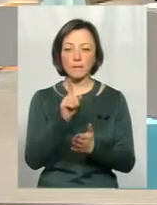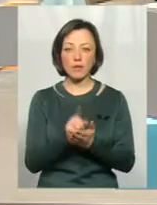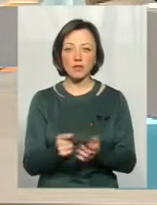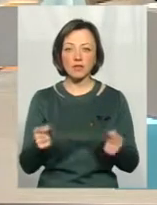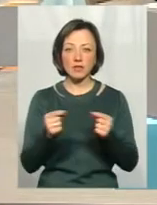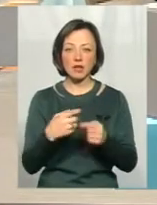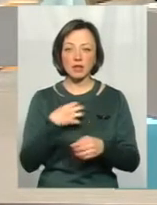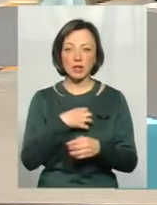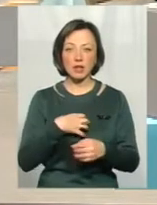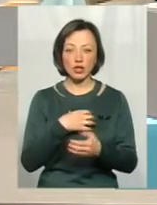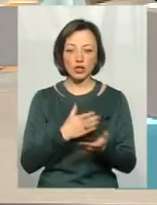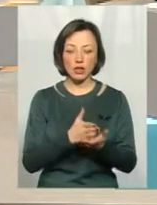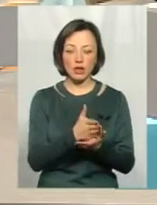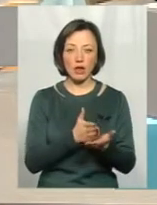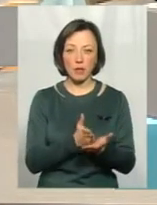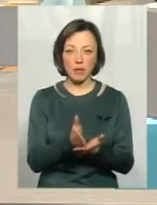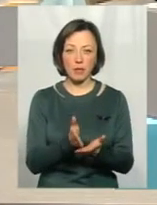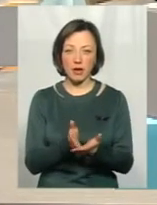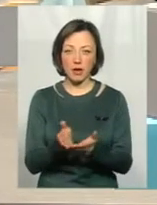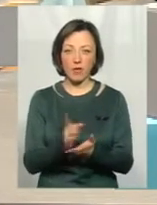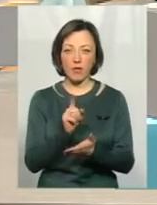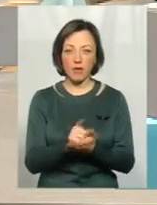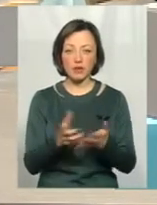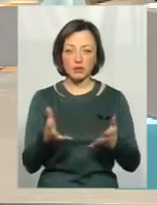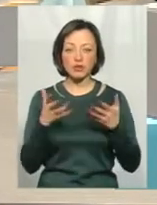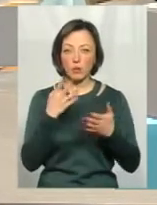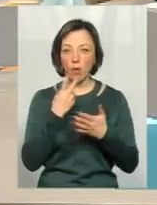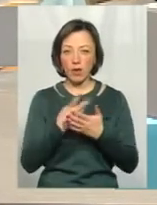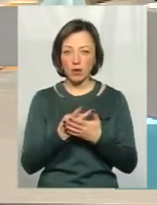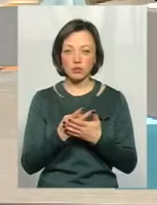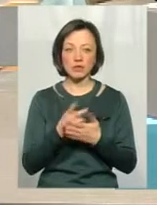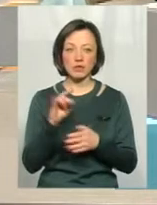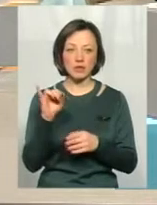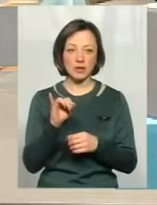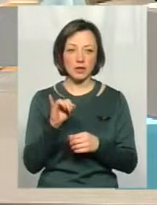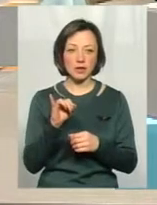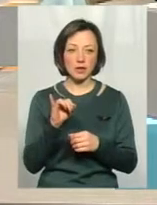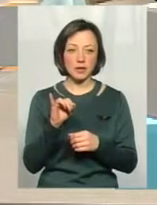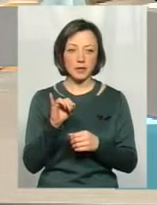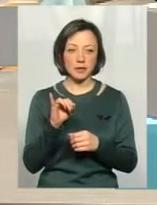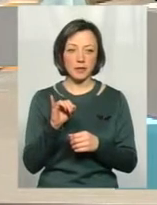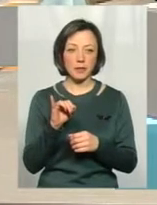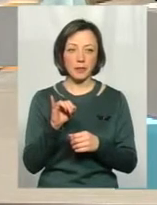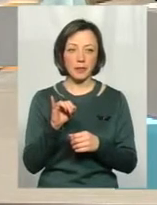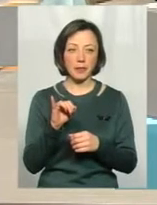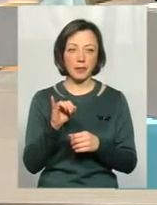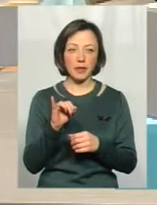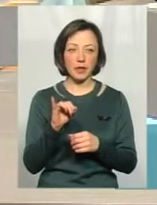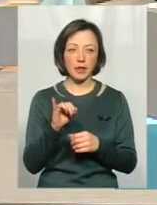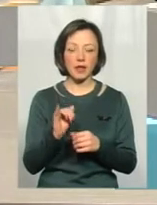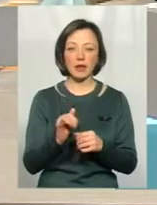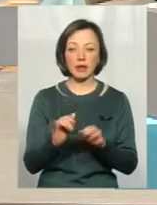стратегічні напрямки. Просто стратегічні напрямки. Він повинен чітко показувати і в той же час демонструвати, так би мовити,